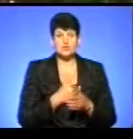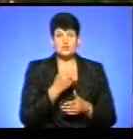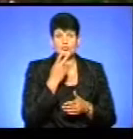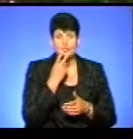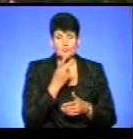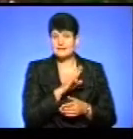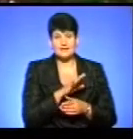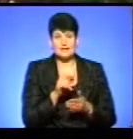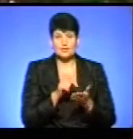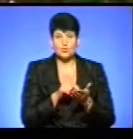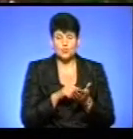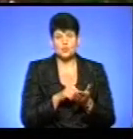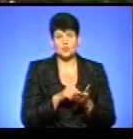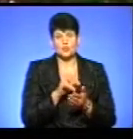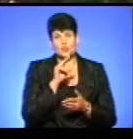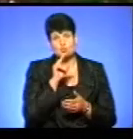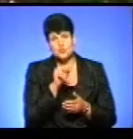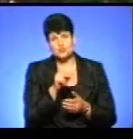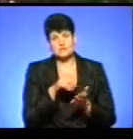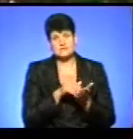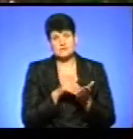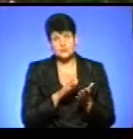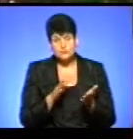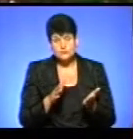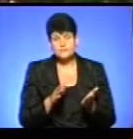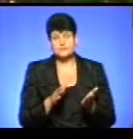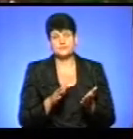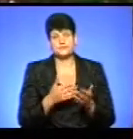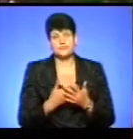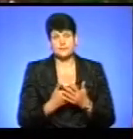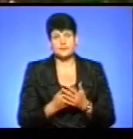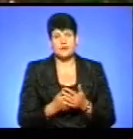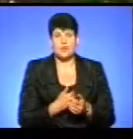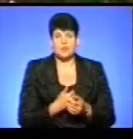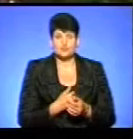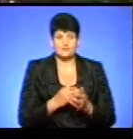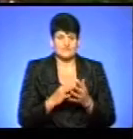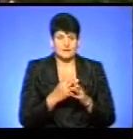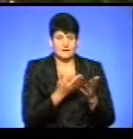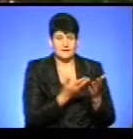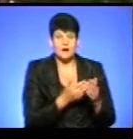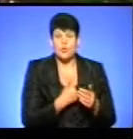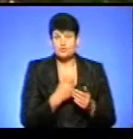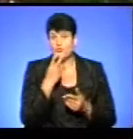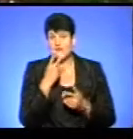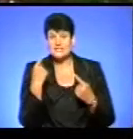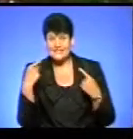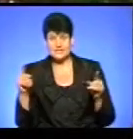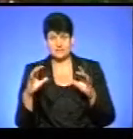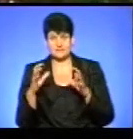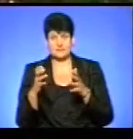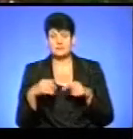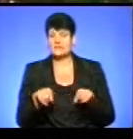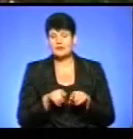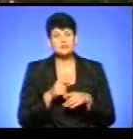не тільки курку, гуську і свиню в Полупановці, а вони хочуть побачити інший світ, ми теж не